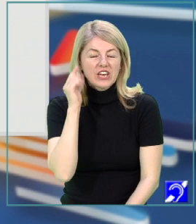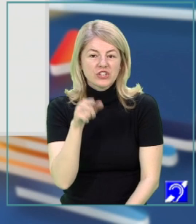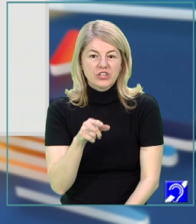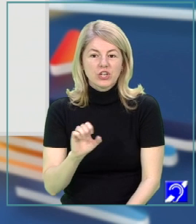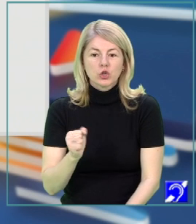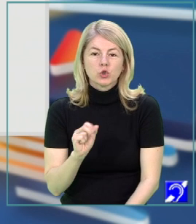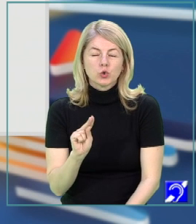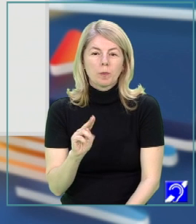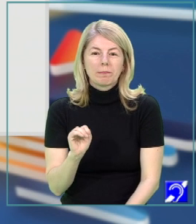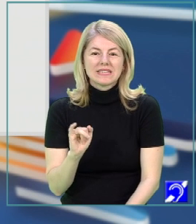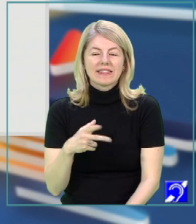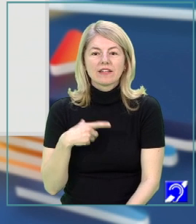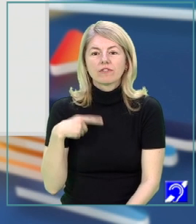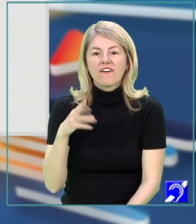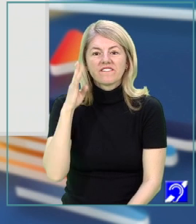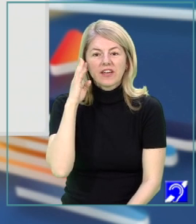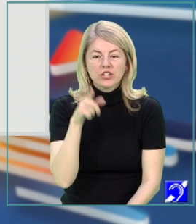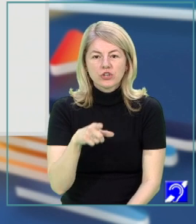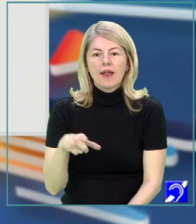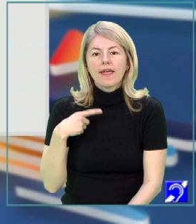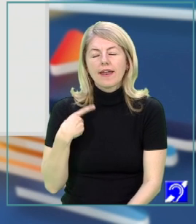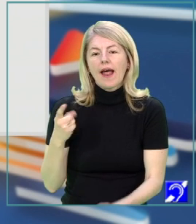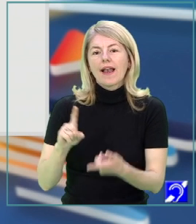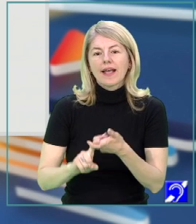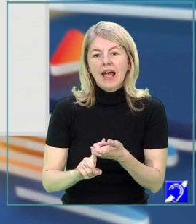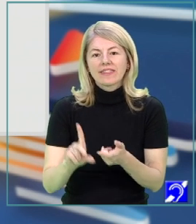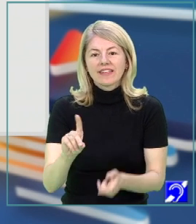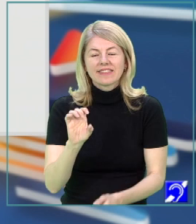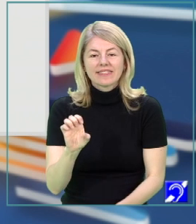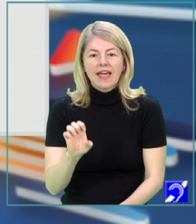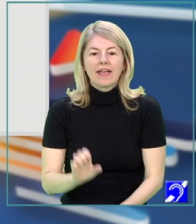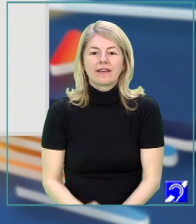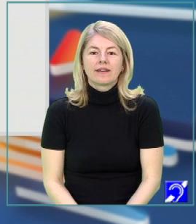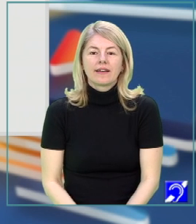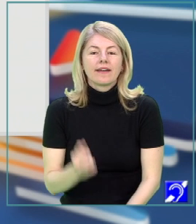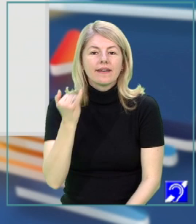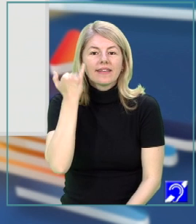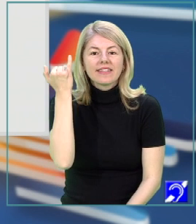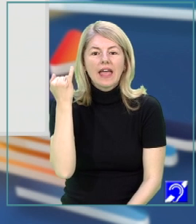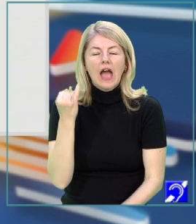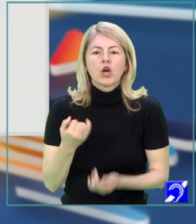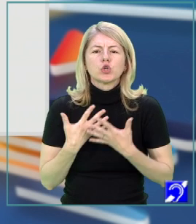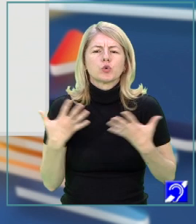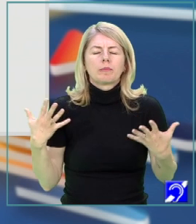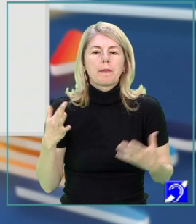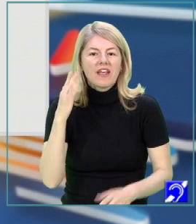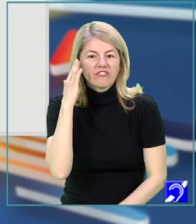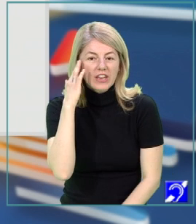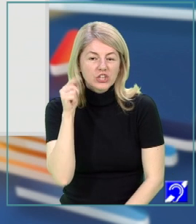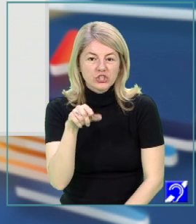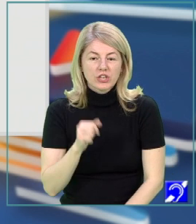substantivul fericiri, din contextul, era legat de ideea supremei fericiri.